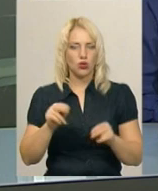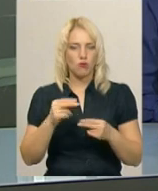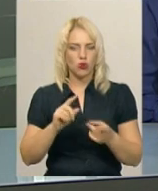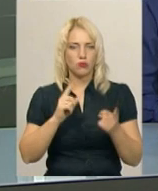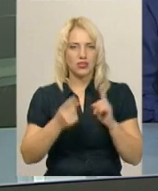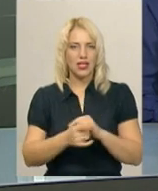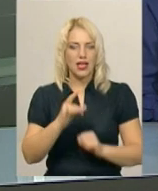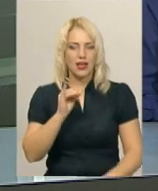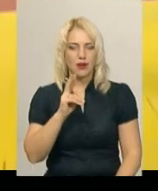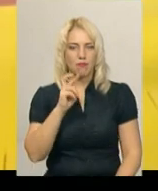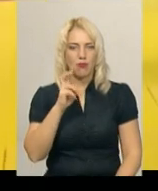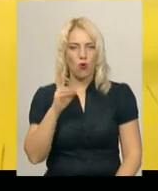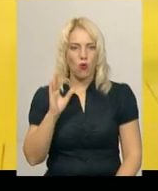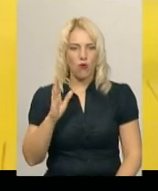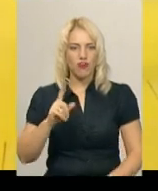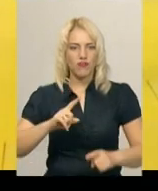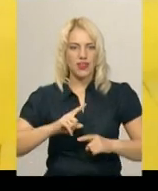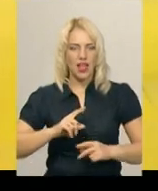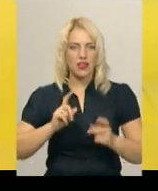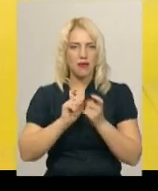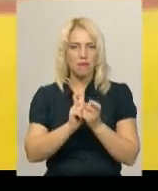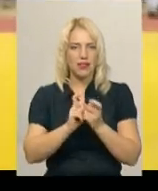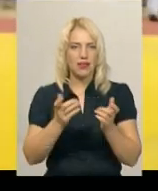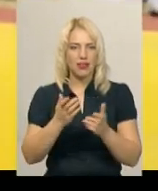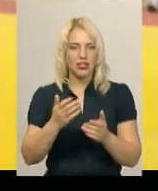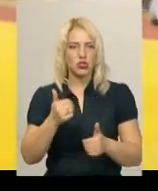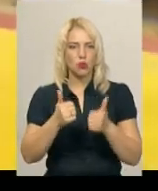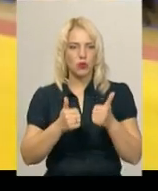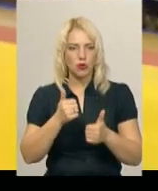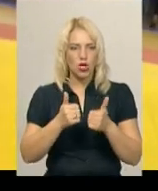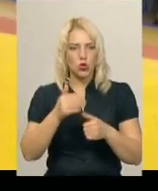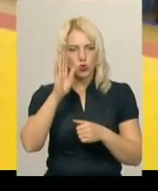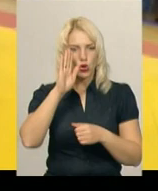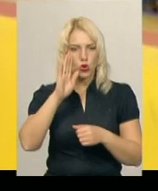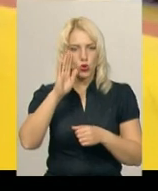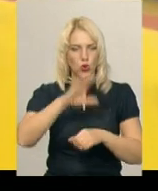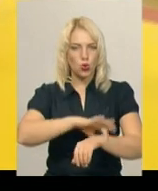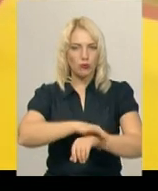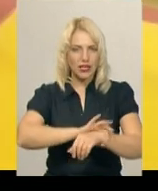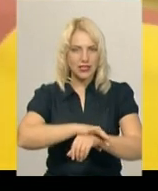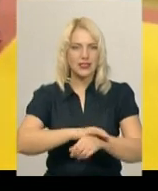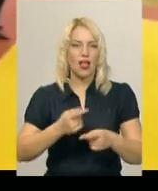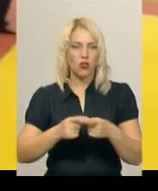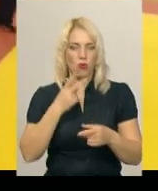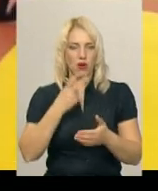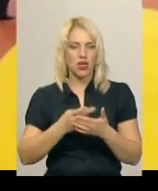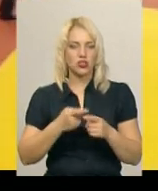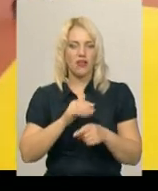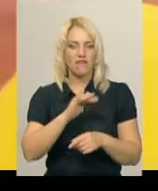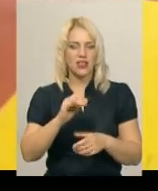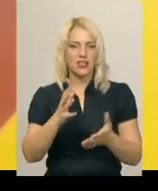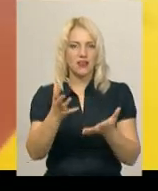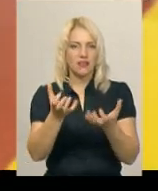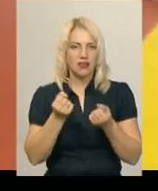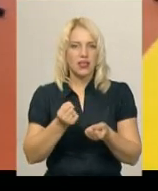Федір Рибков, фінальний бій якого з суперником із Туркменистану ви зараз бачите. Федір ще виконав норматив заслуженого майстра